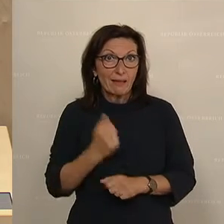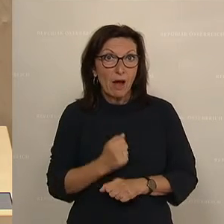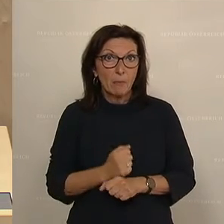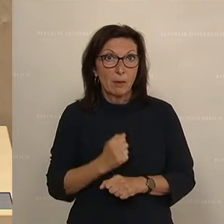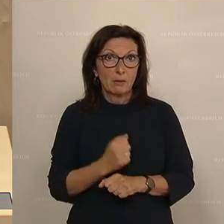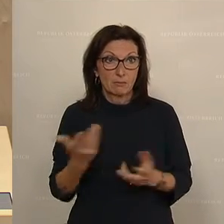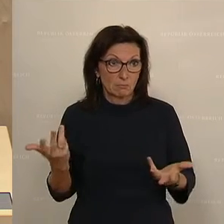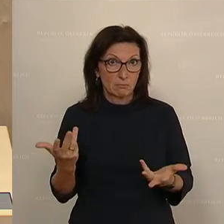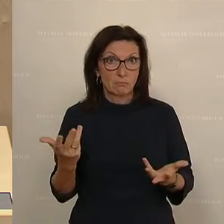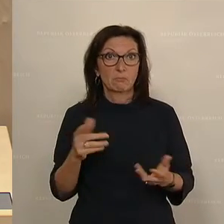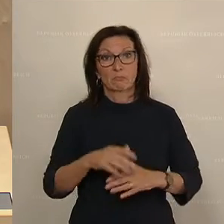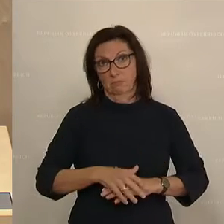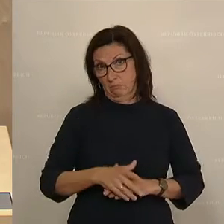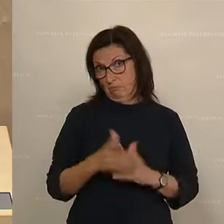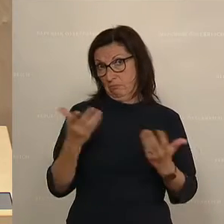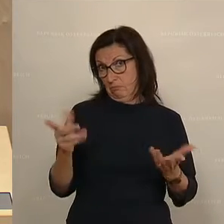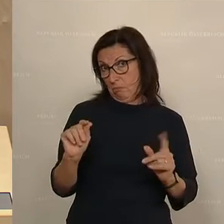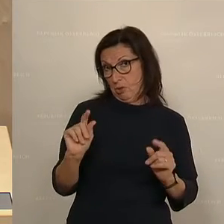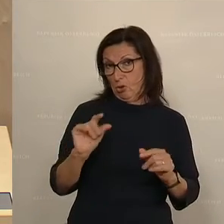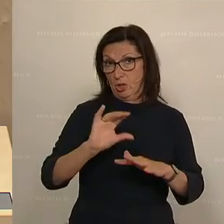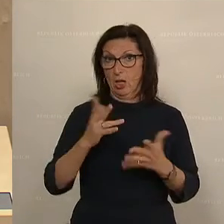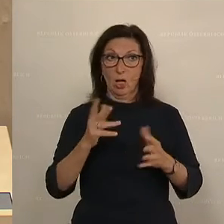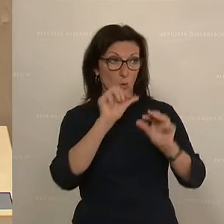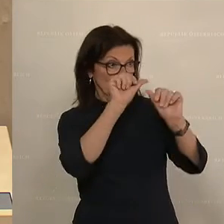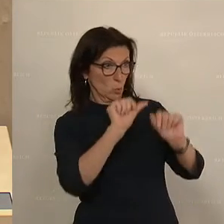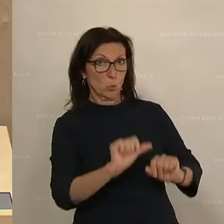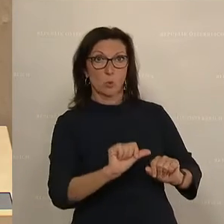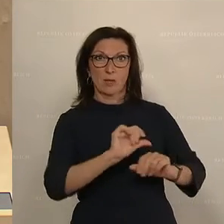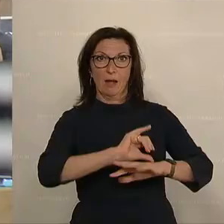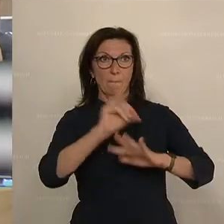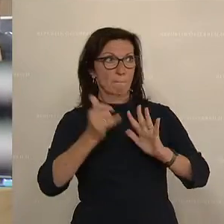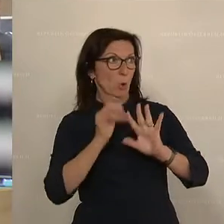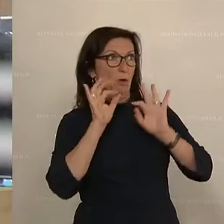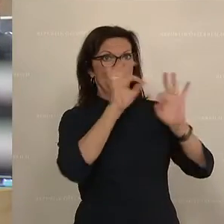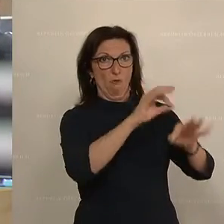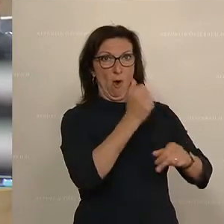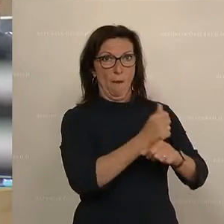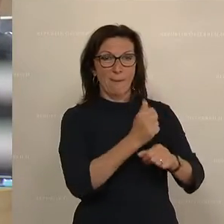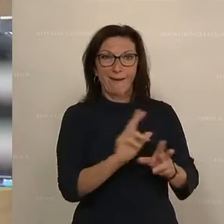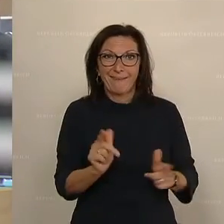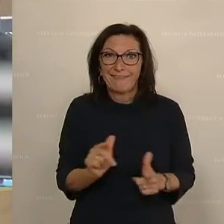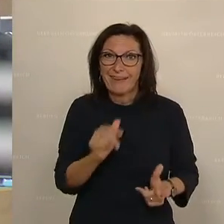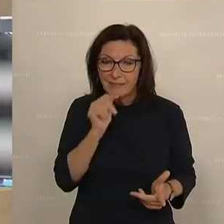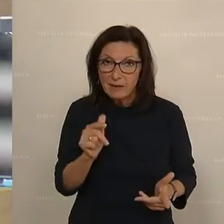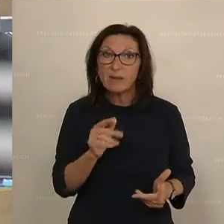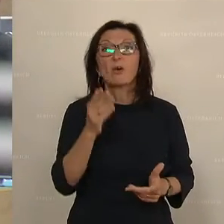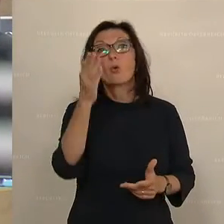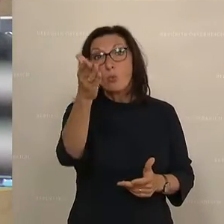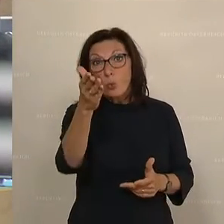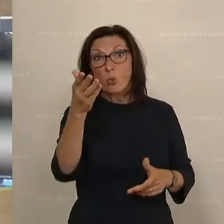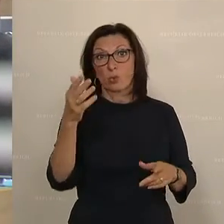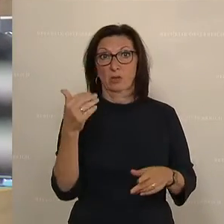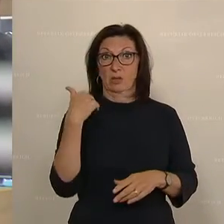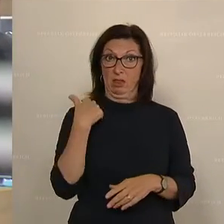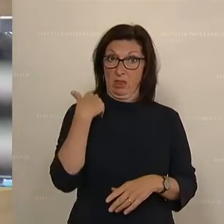gebraucht werden, um die Projekte für die Kundinnen und Kunden umzusetzen. Und Sie erleben es, wenn Sie dann nach Hause